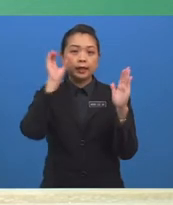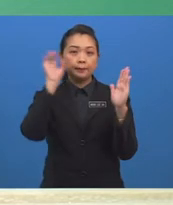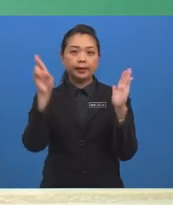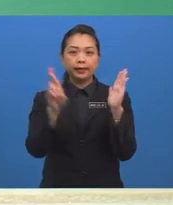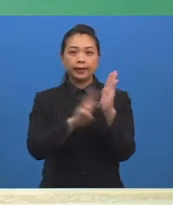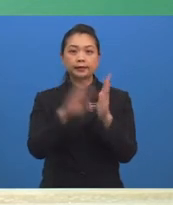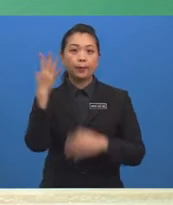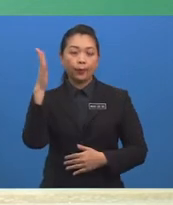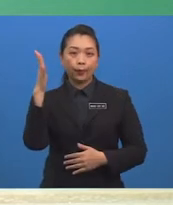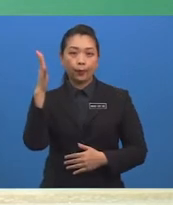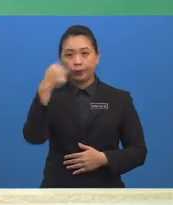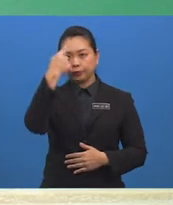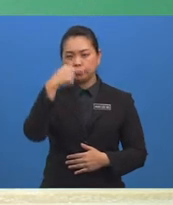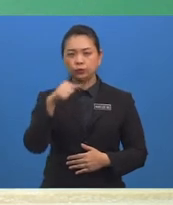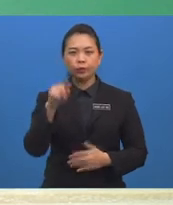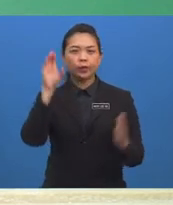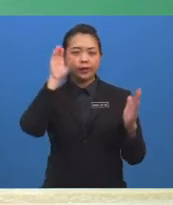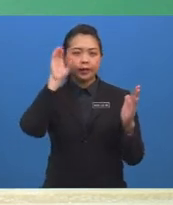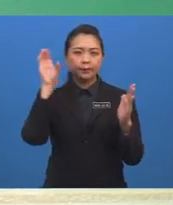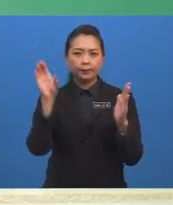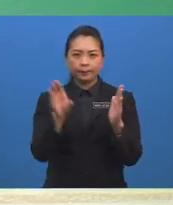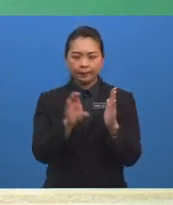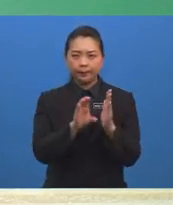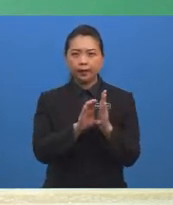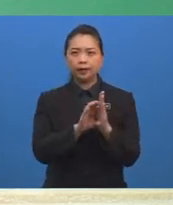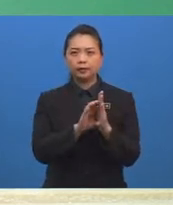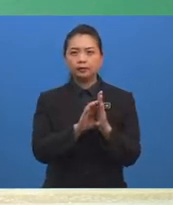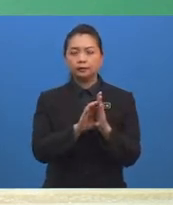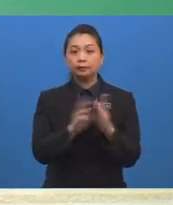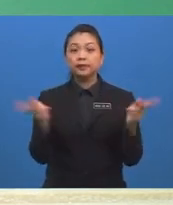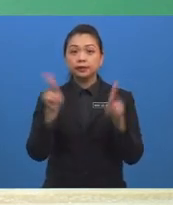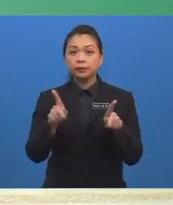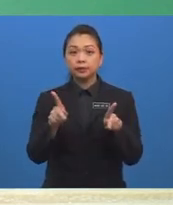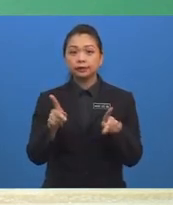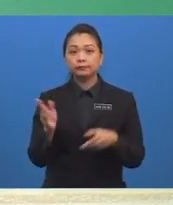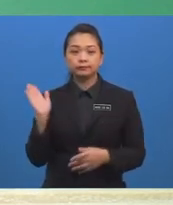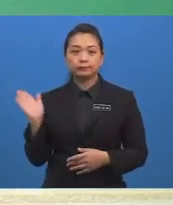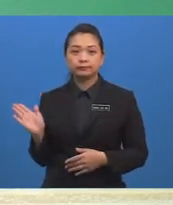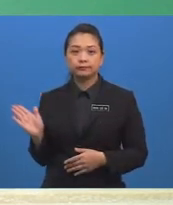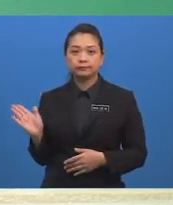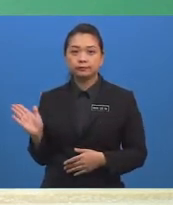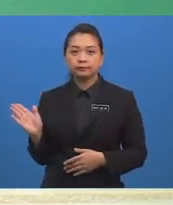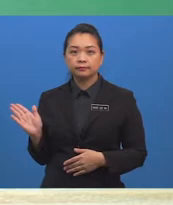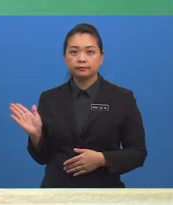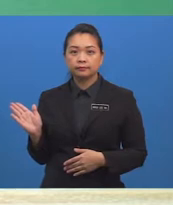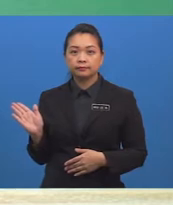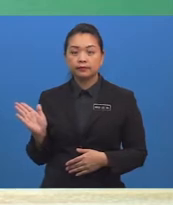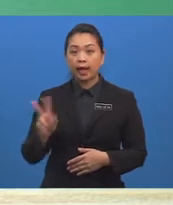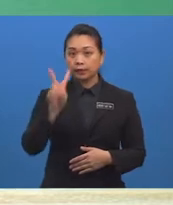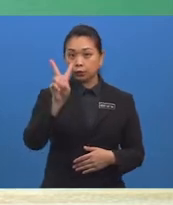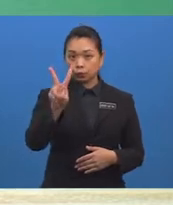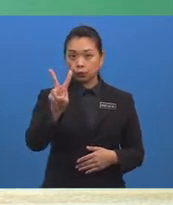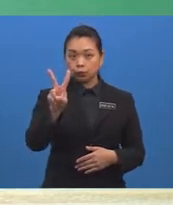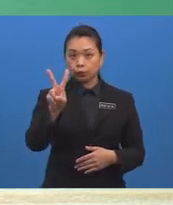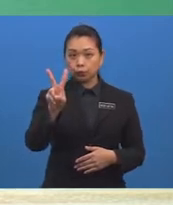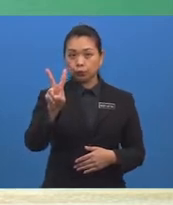pokok Untuk menggambarkan peristiwa yang terlibat Kesudahan dua biji guli